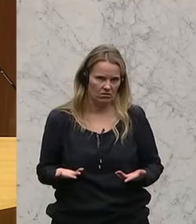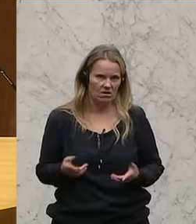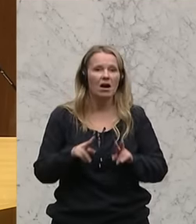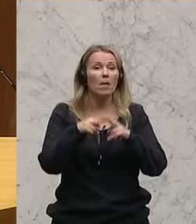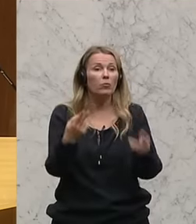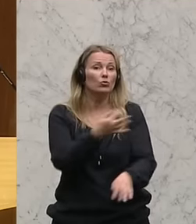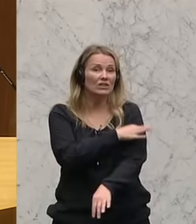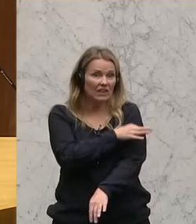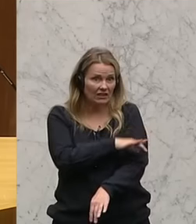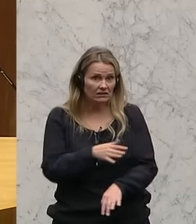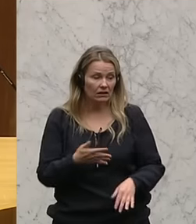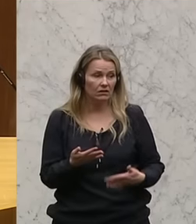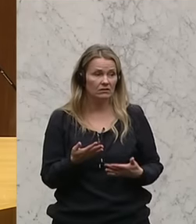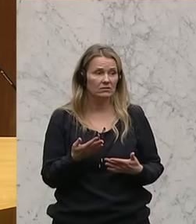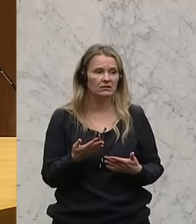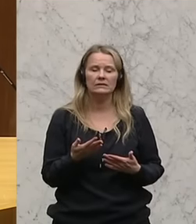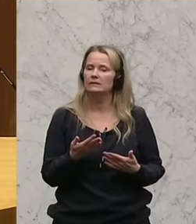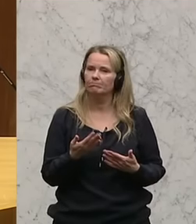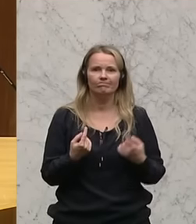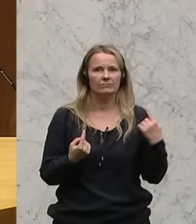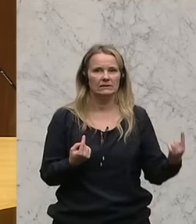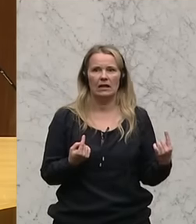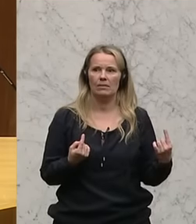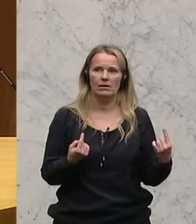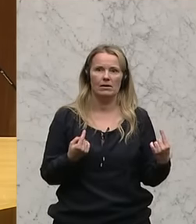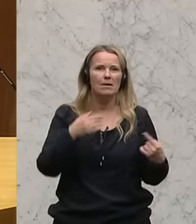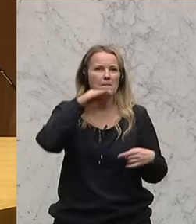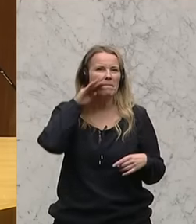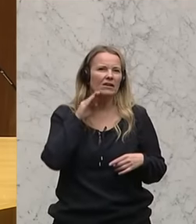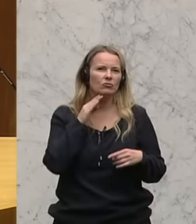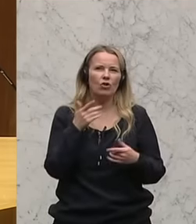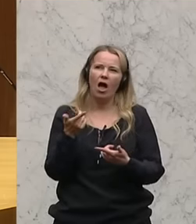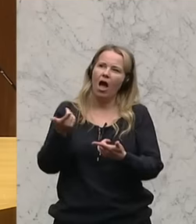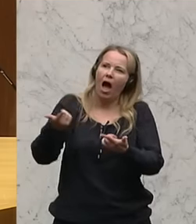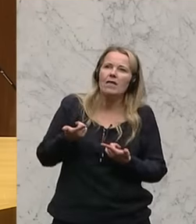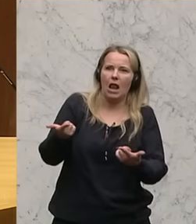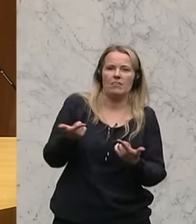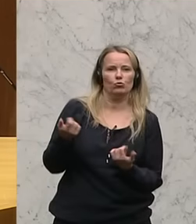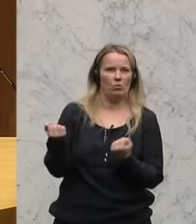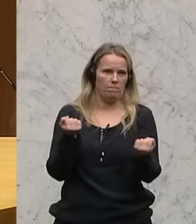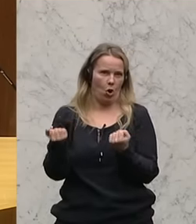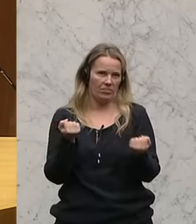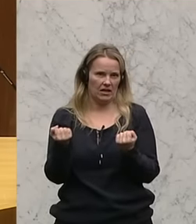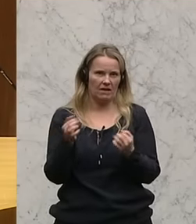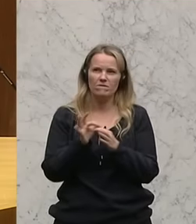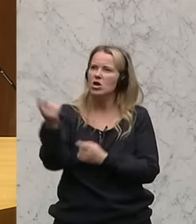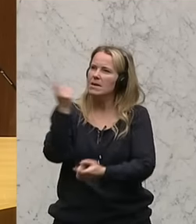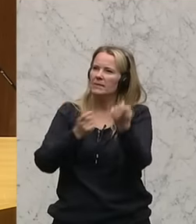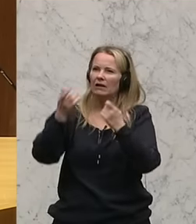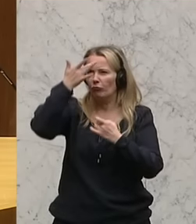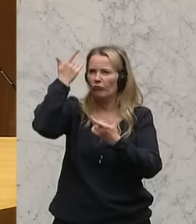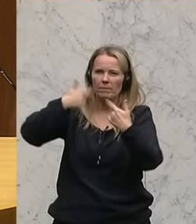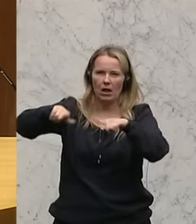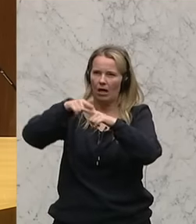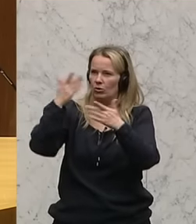dass der Herr Bundeskanzler sich in einer amerikischen Einladungspolitik an die Migranten aus aller Herren Länder